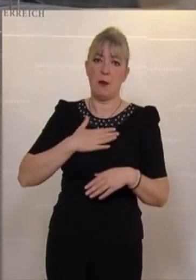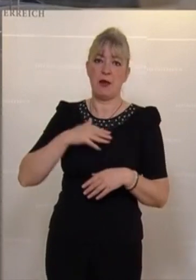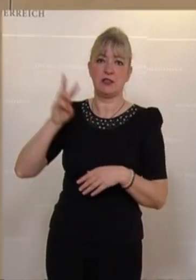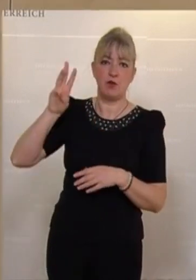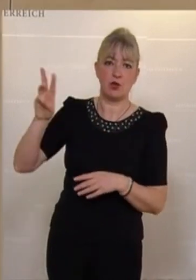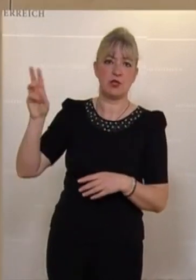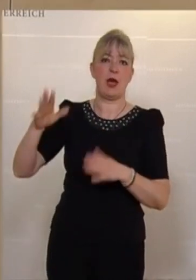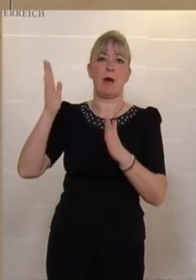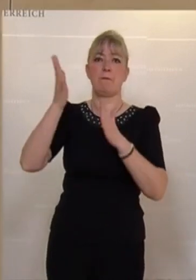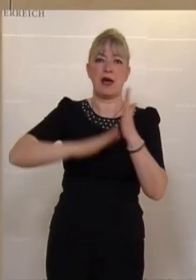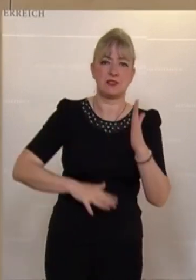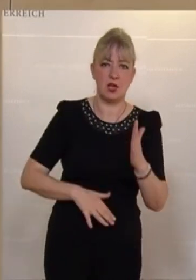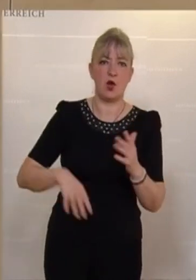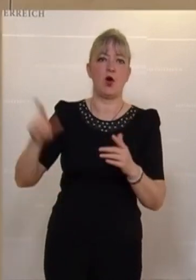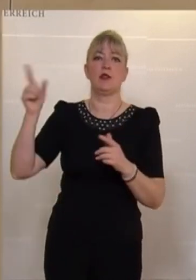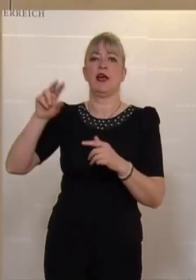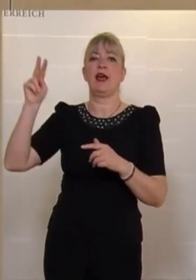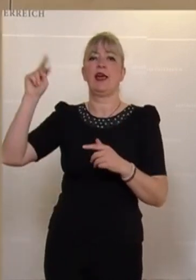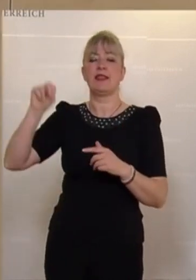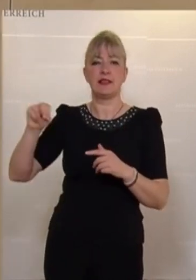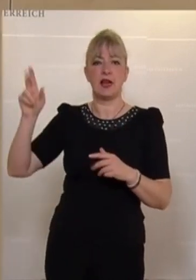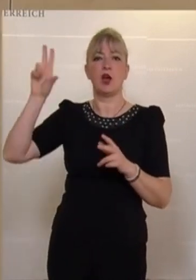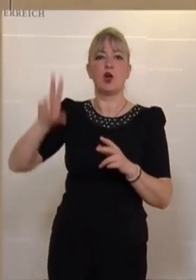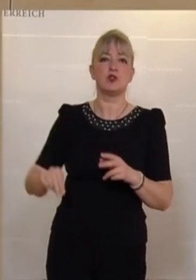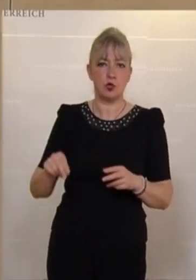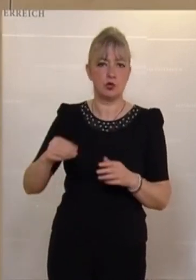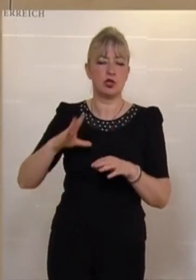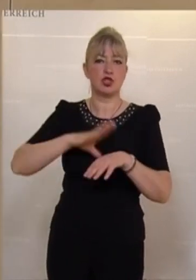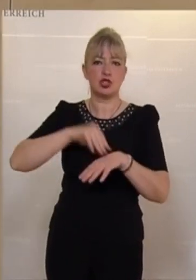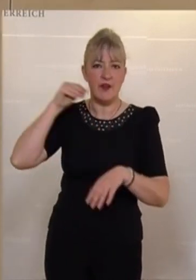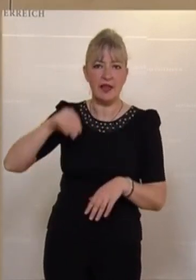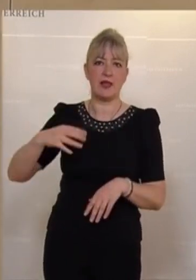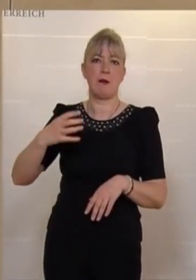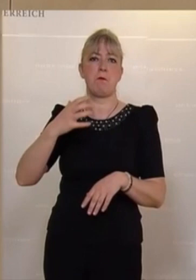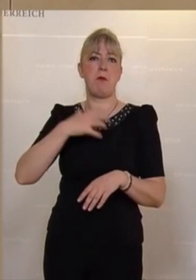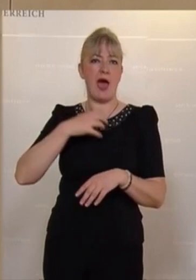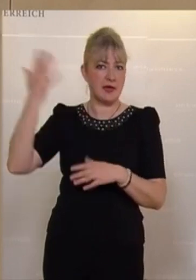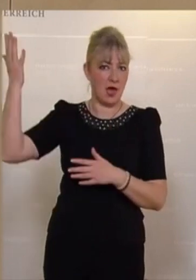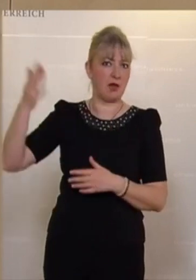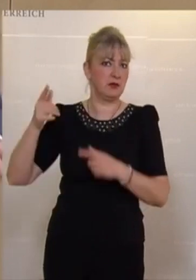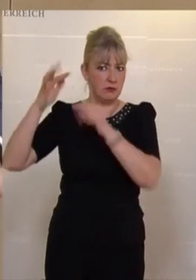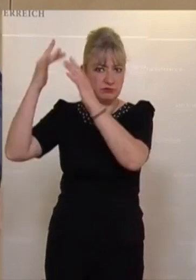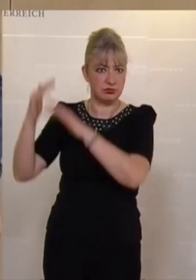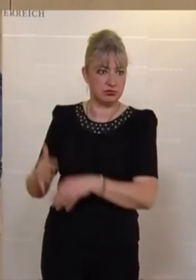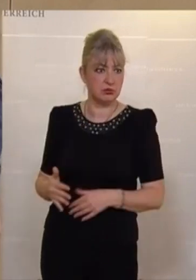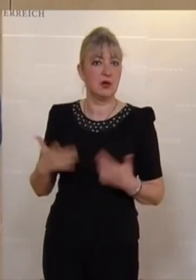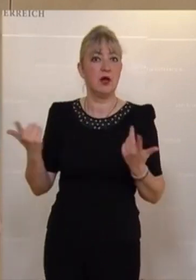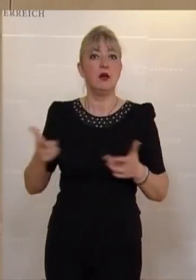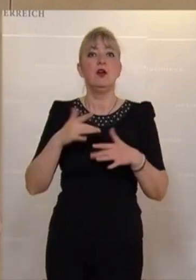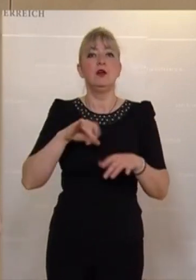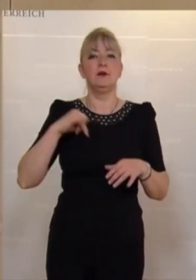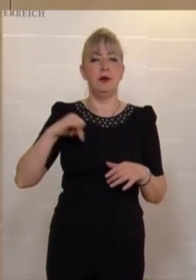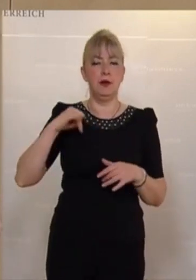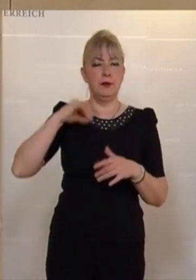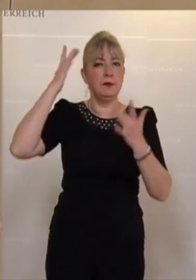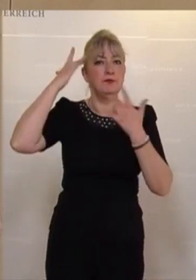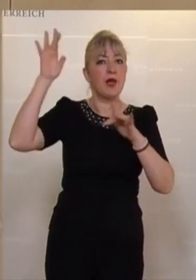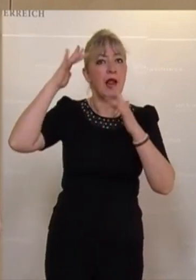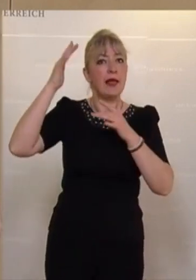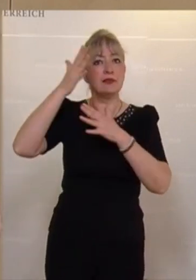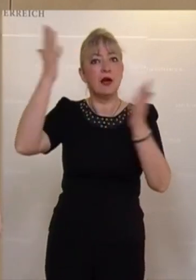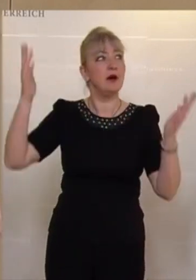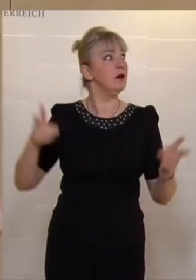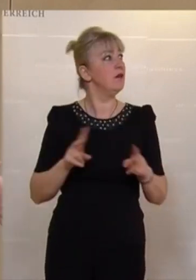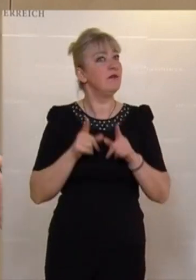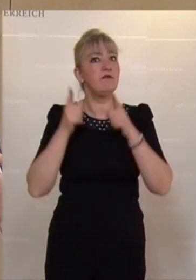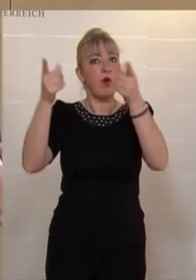-Württemberg, Barcelona, Südnederland, Oxfordshire, Südschweden, Bayern, die sind dort und ich frage Sie eines, wo gehen die jungen Talente in Europa oder der ganzen Welt denn